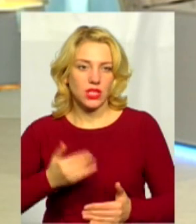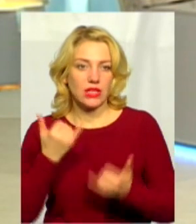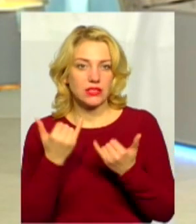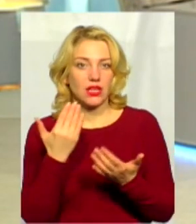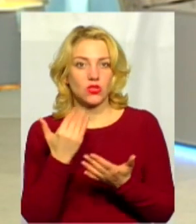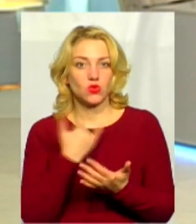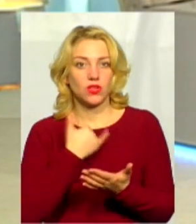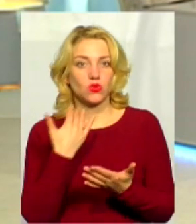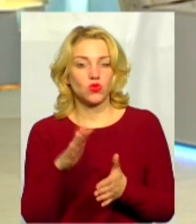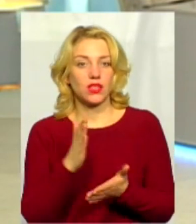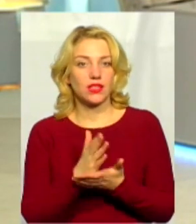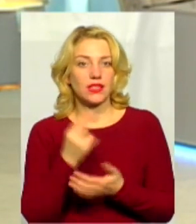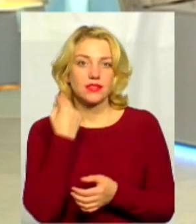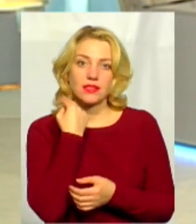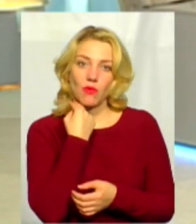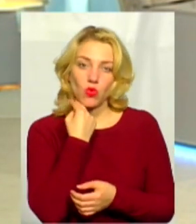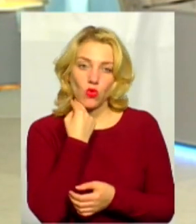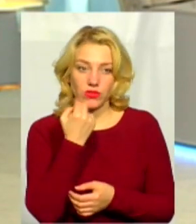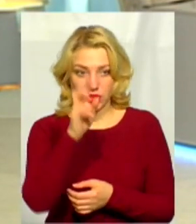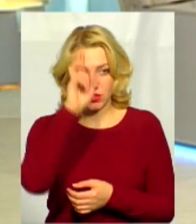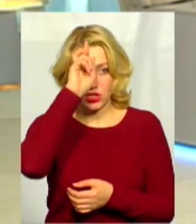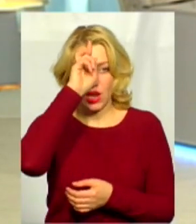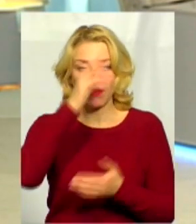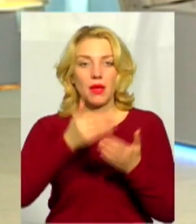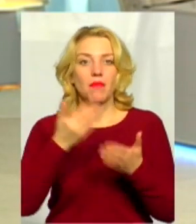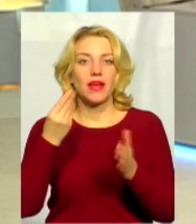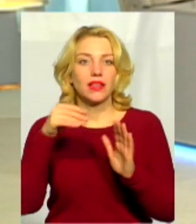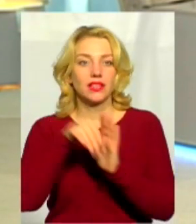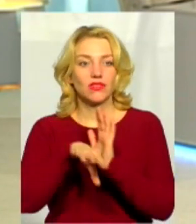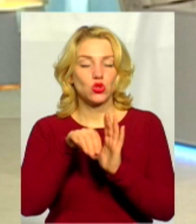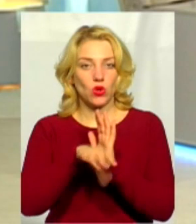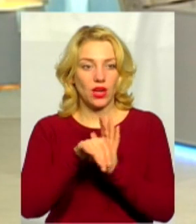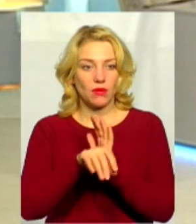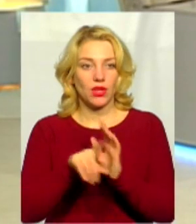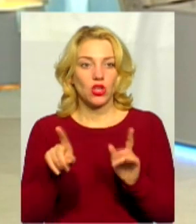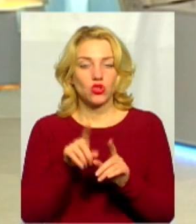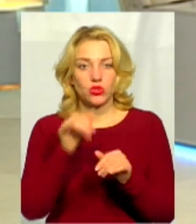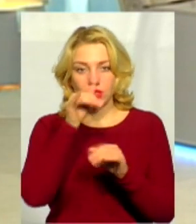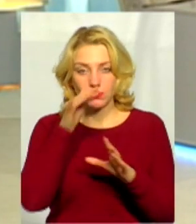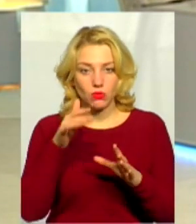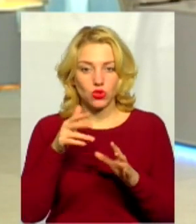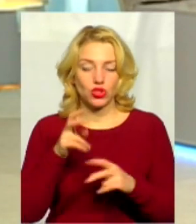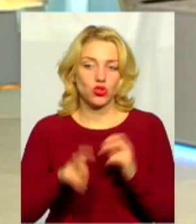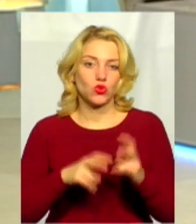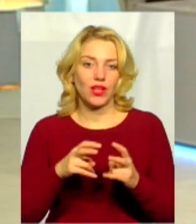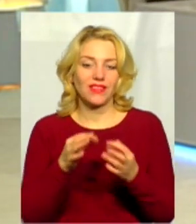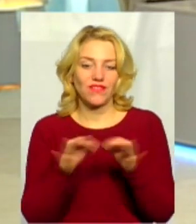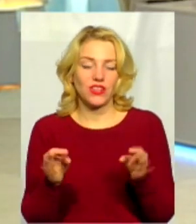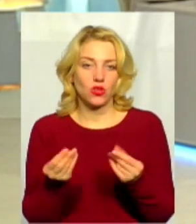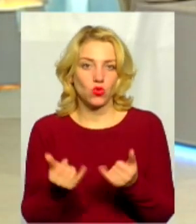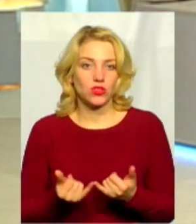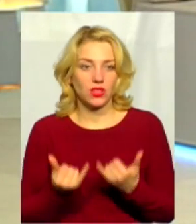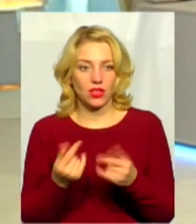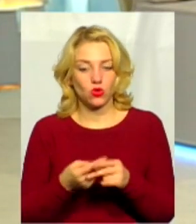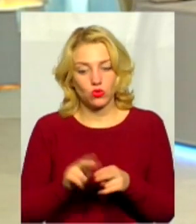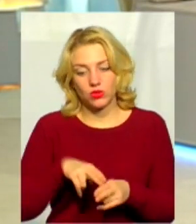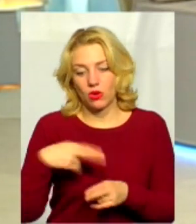нашої держави перед інвесторами, що неспроможні ми шукати, знаходити вільні гроші для того, щоб